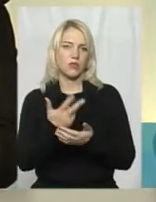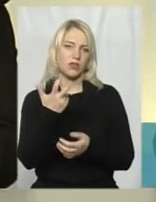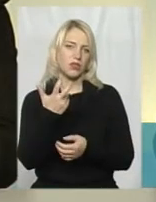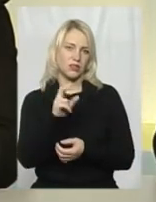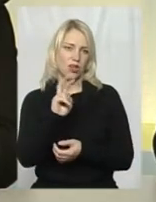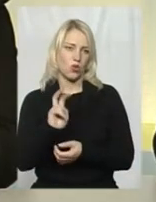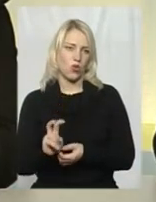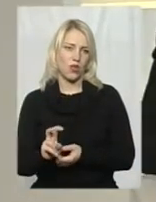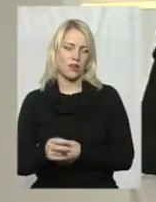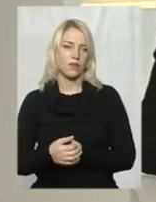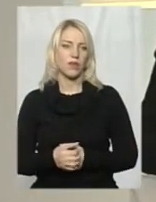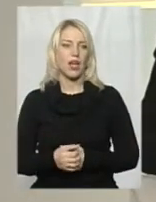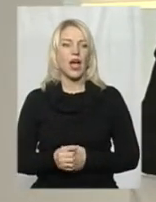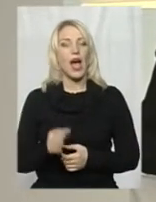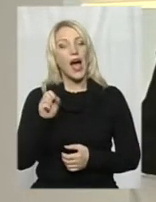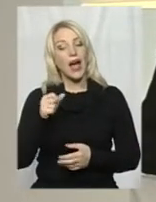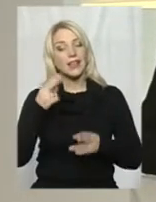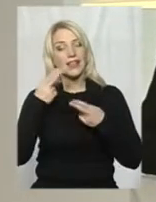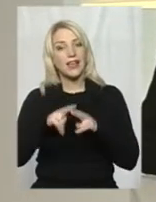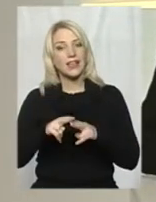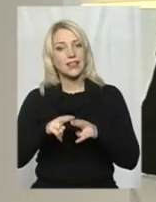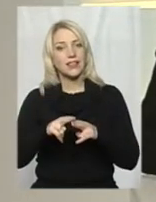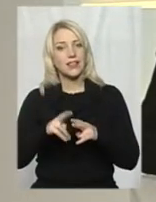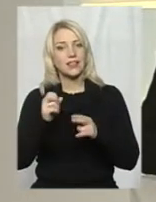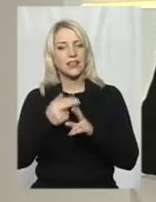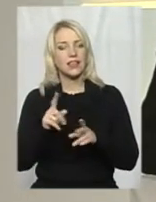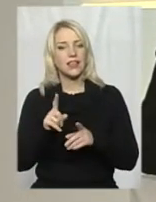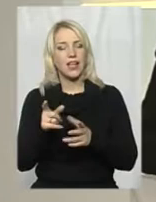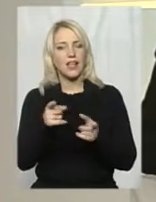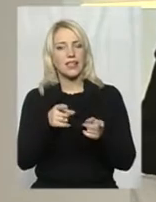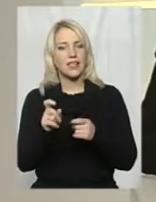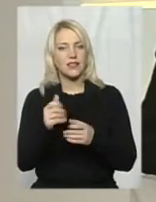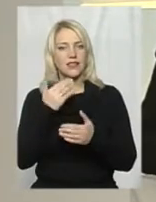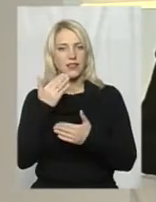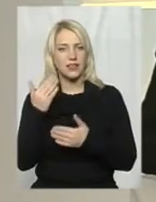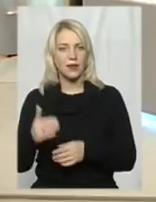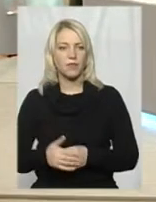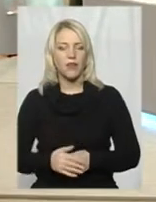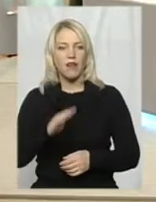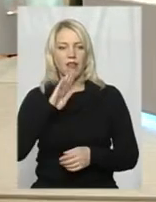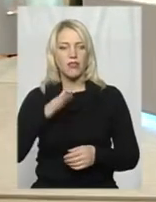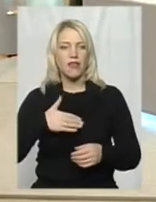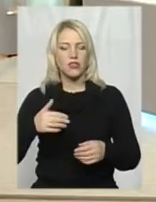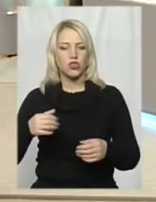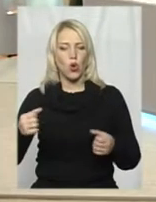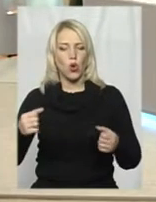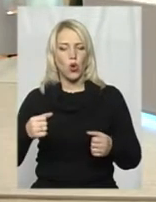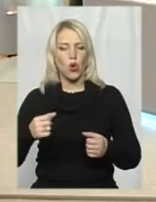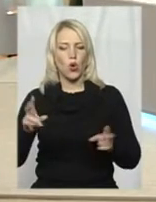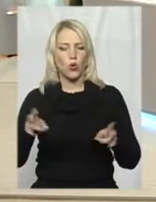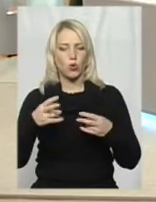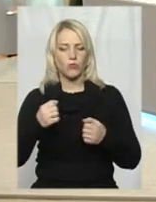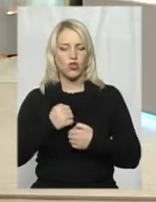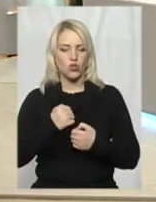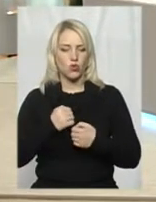А на рахунок техніки, яка задіяна? Наш клуб військово-історичної реконструкції